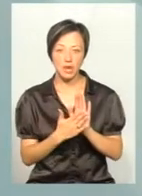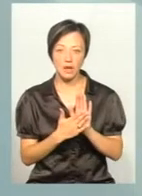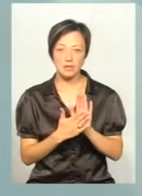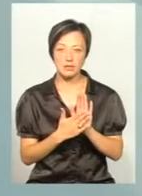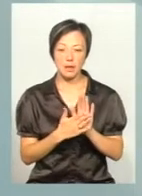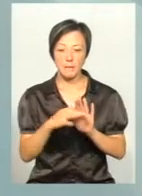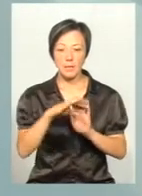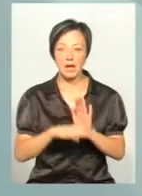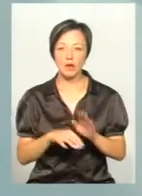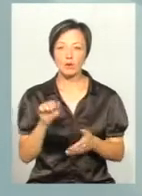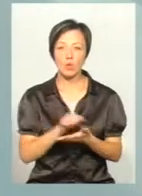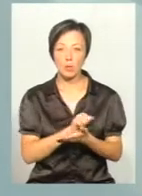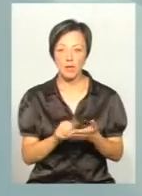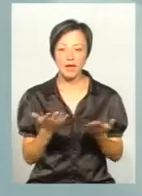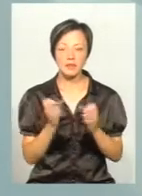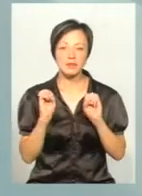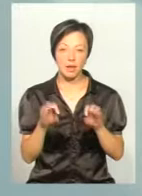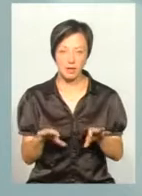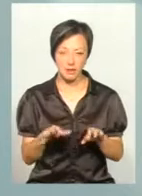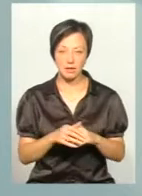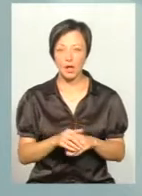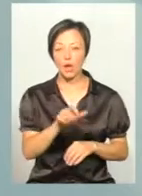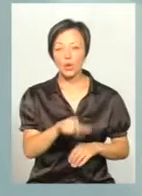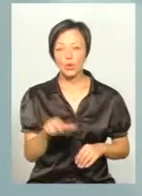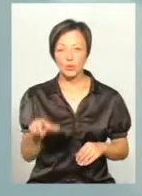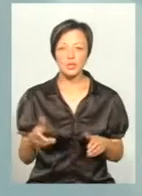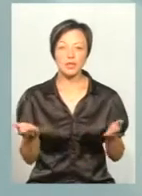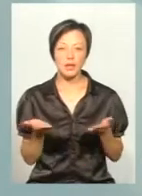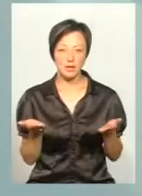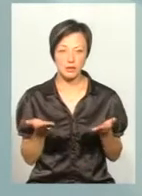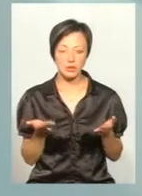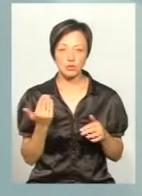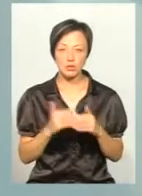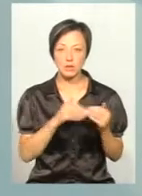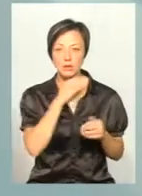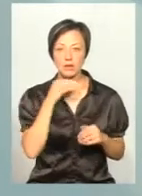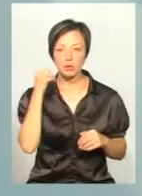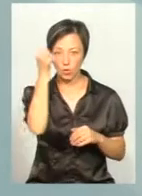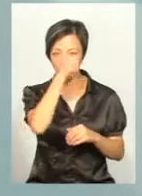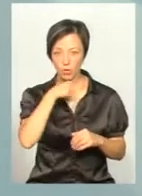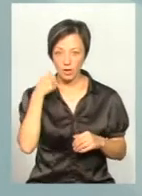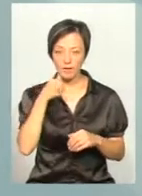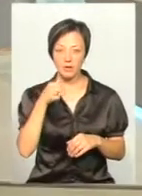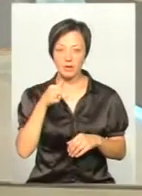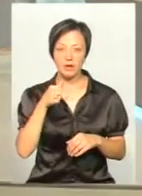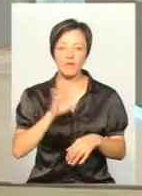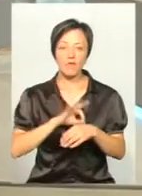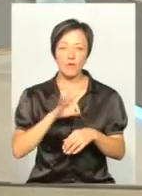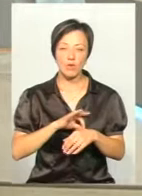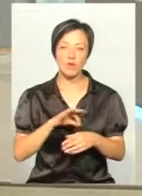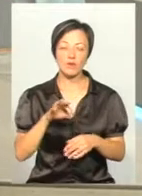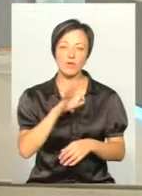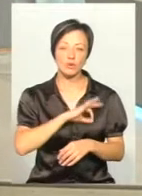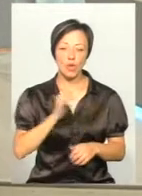перелік документів, які здається. Тобто, люди, які вже не один рік, до прикладу, онкохворі, використовують